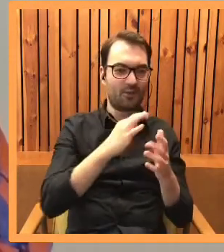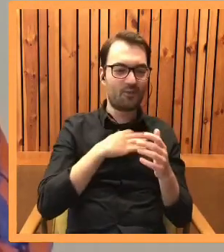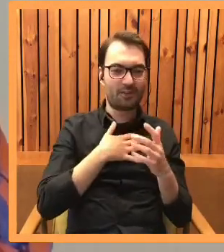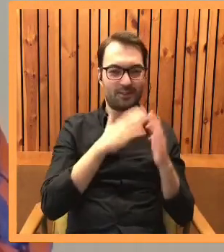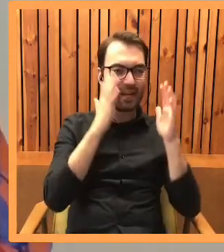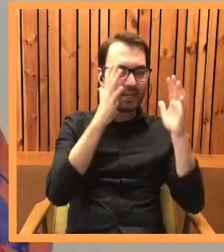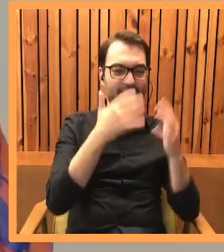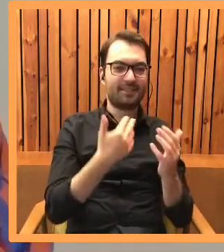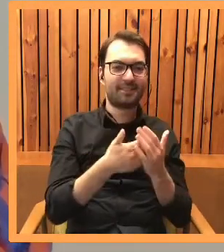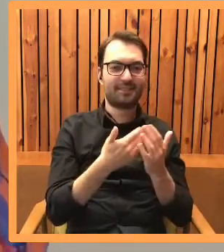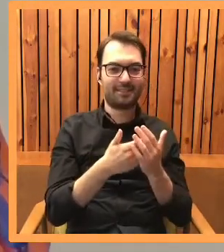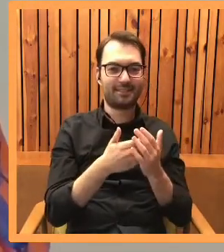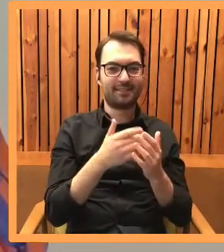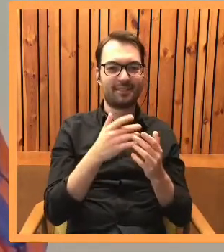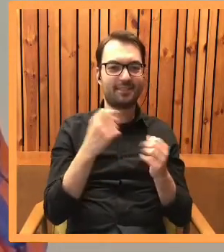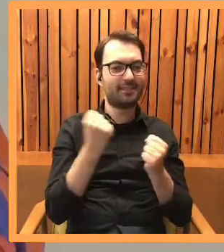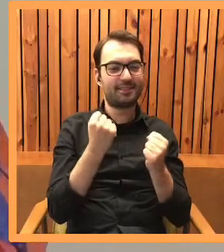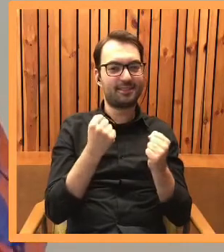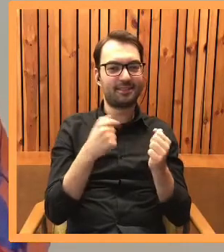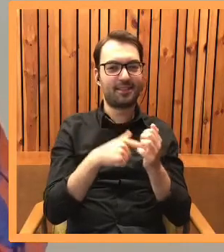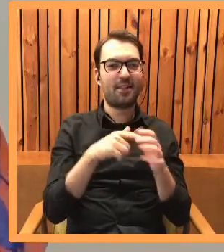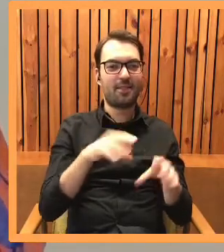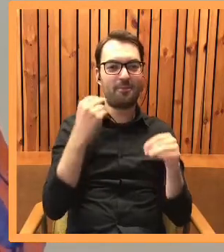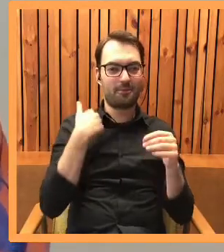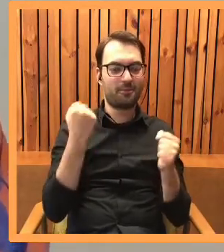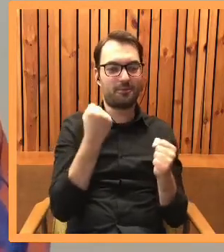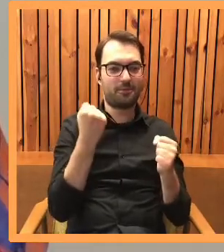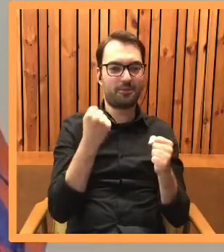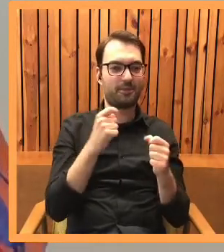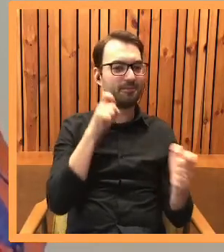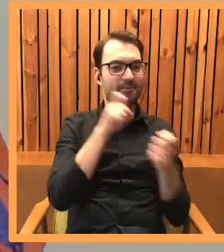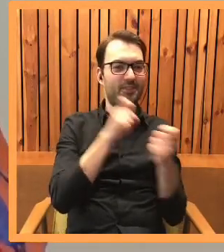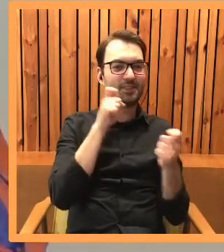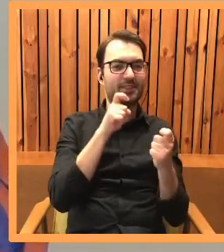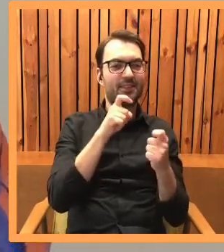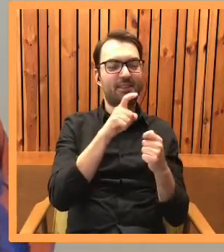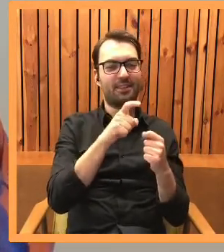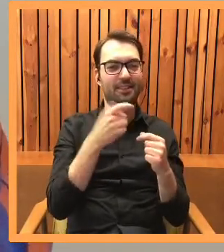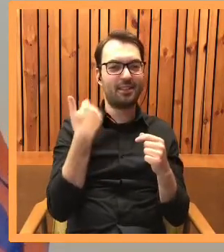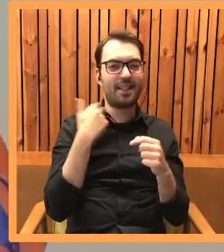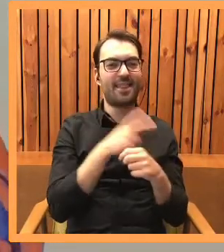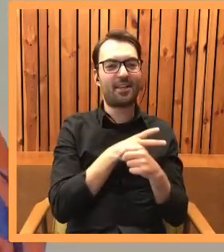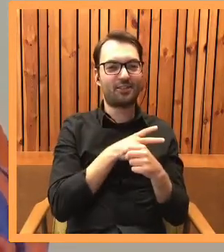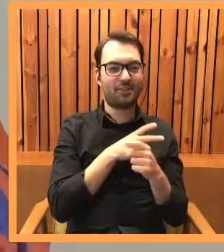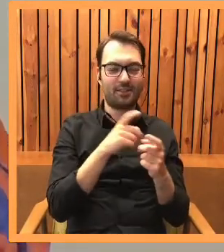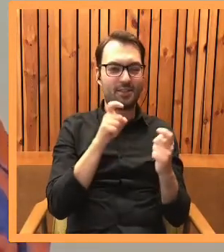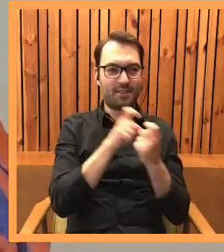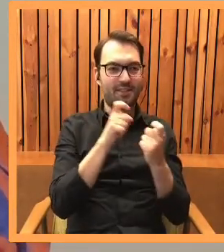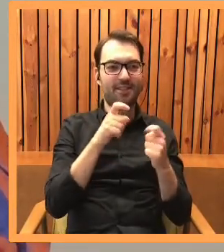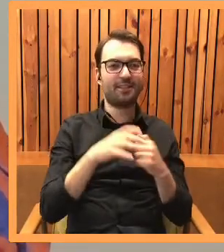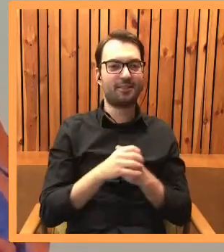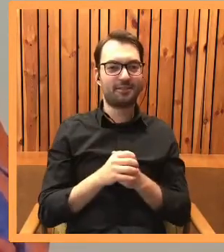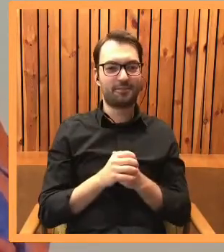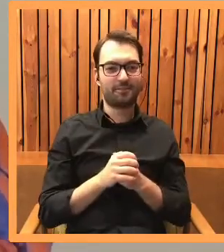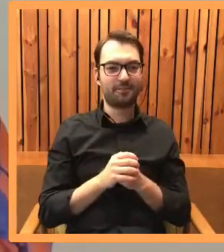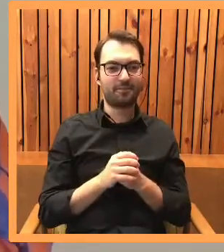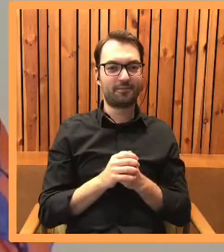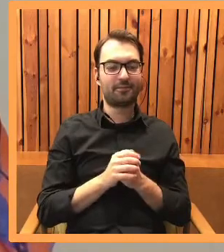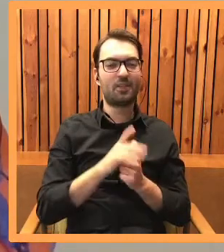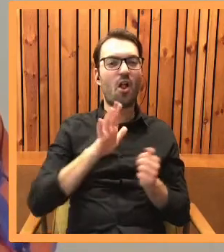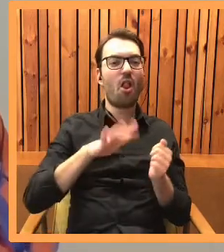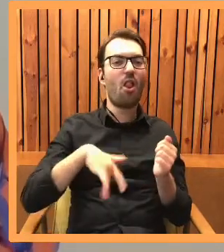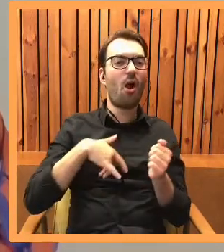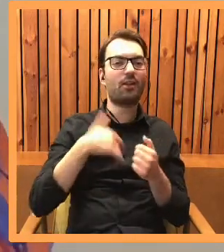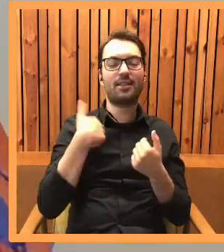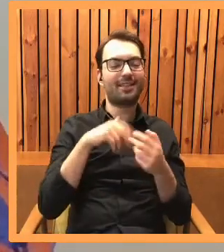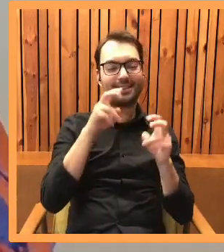Alą. Dlatego był na początku takim zaciekłym przeciwnikiem jej niedoszłego narzeczonego. Ponieważ Lord nie